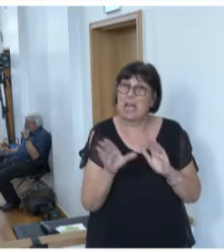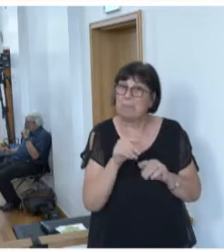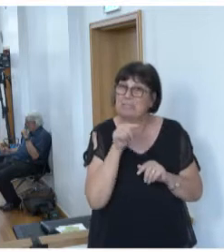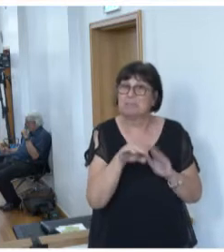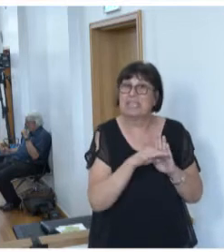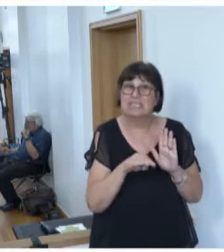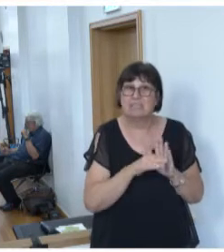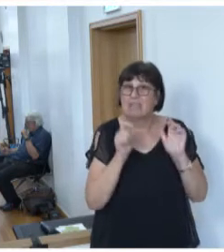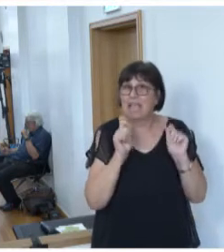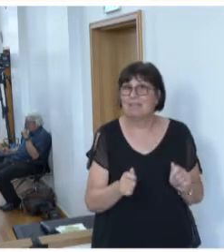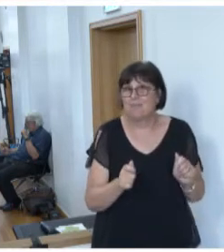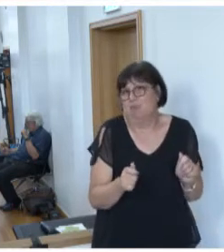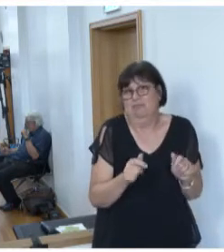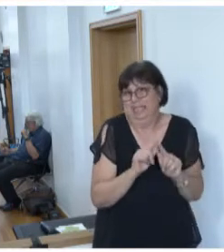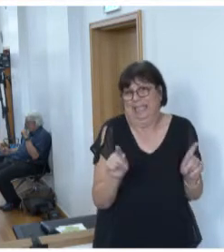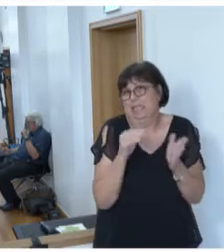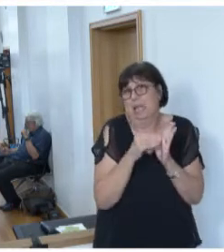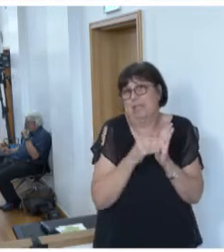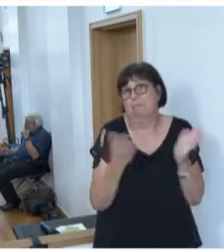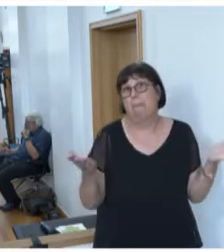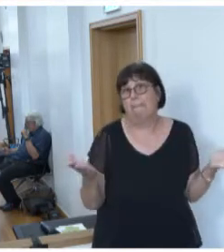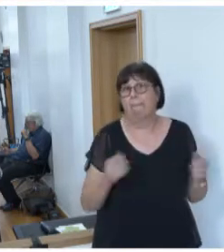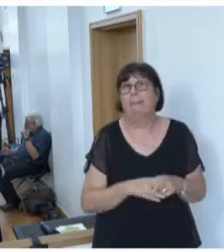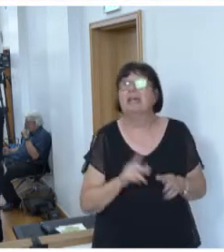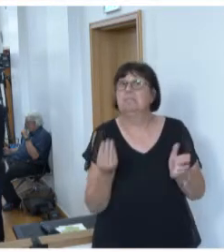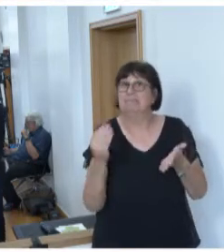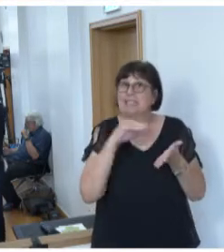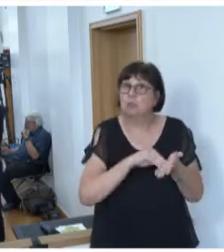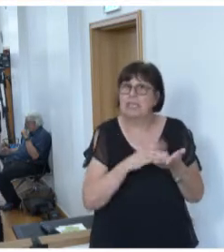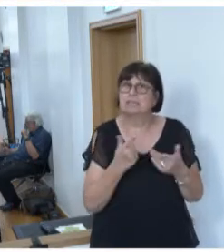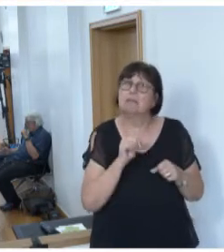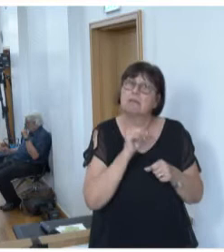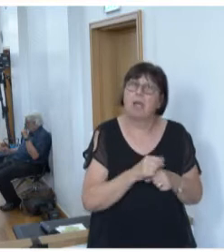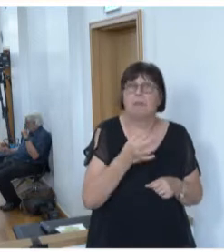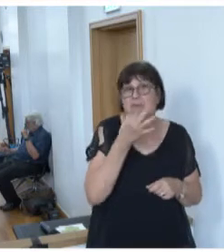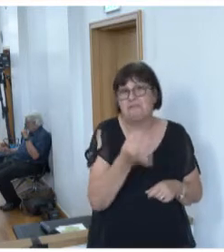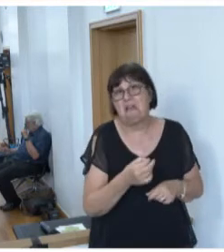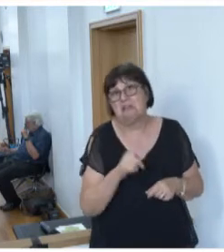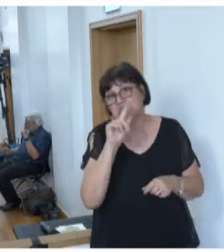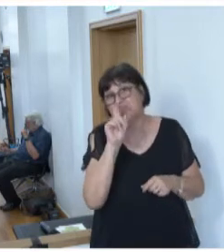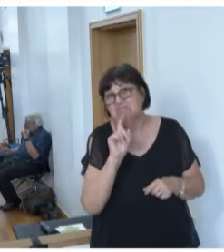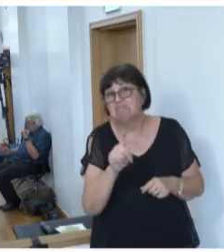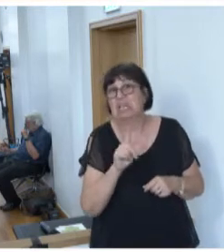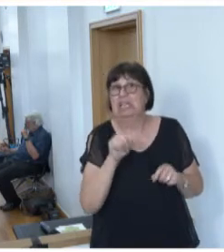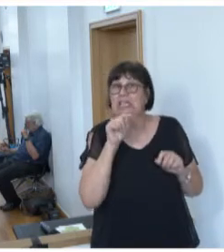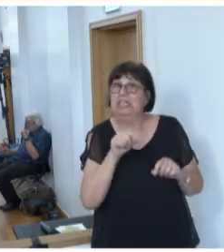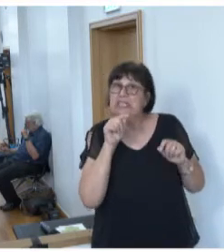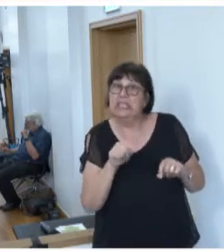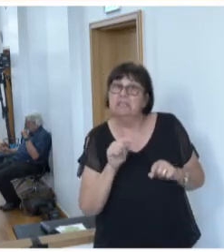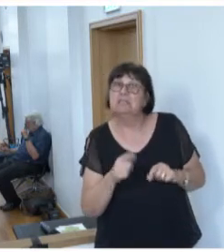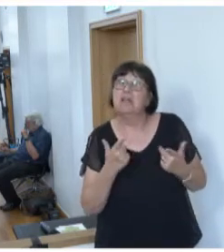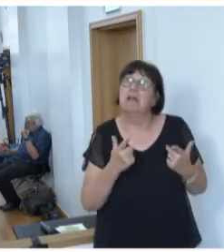Gesetzesentwurf nicht gegeben. Zusätzlich kann man die Frage aufwerfen, ob eine solche schlanke und